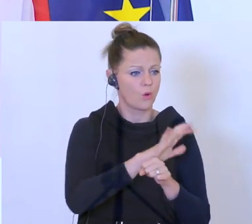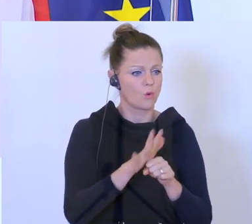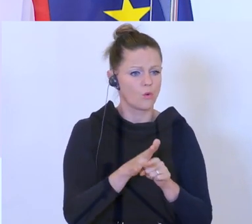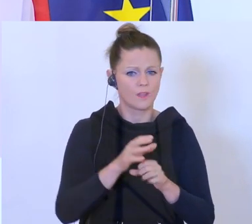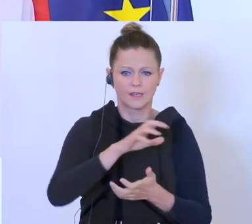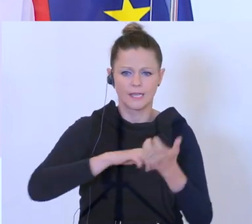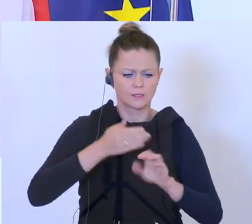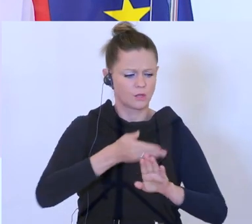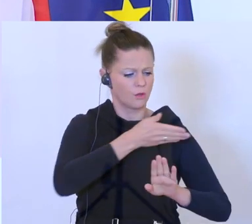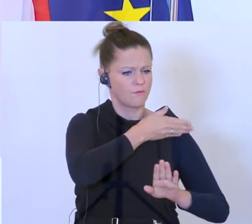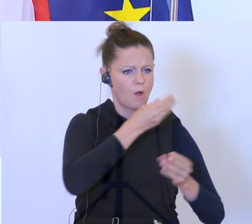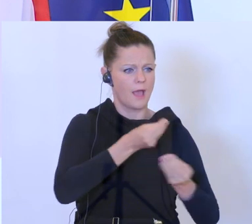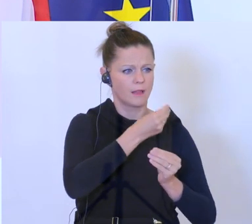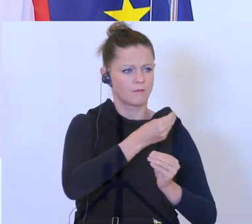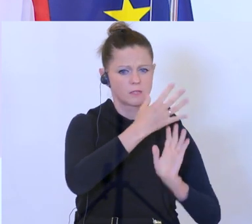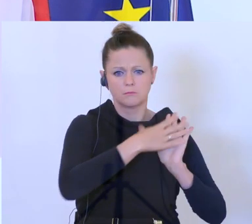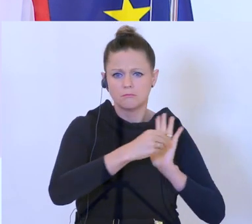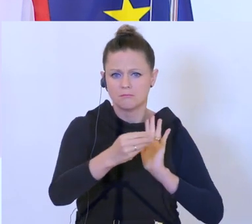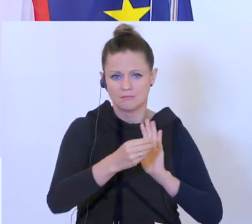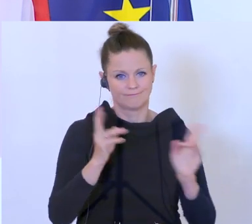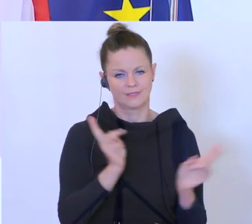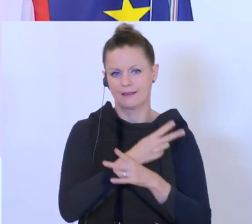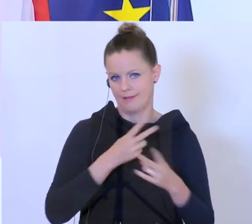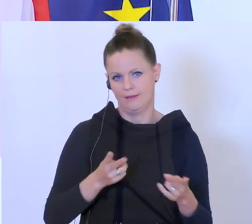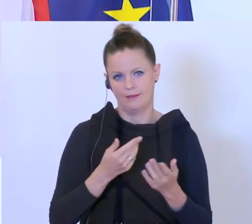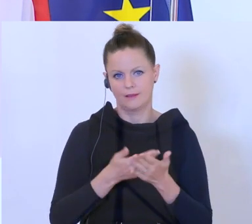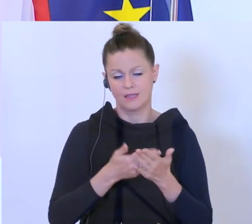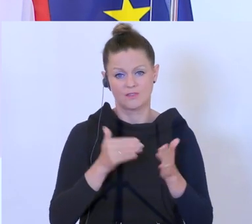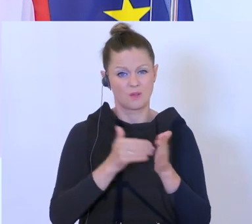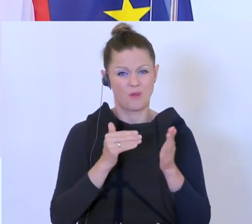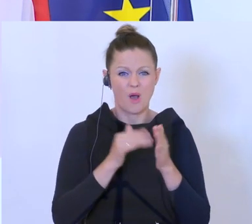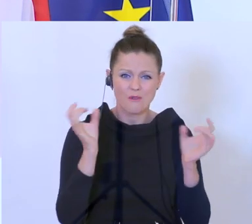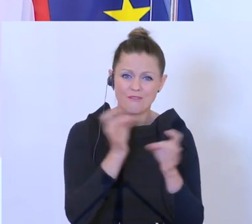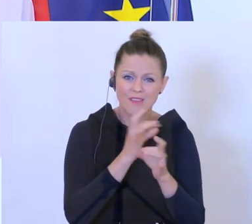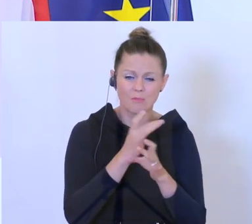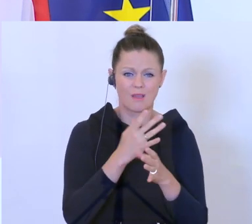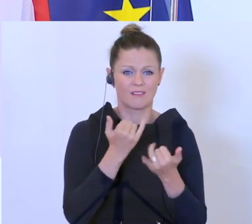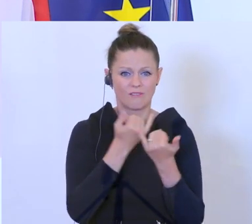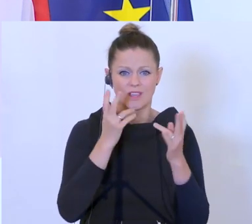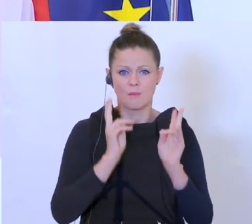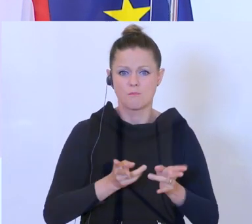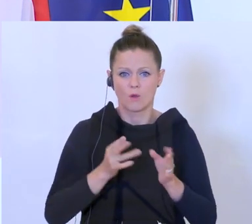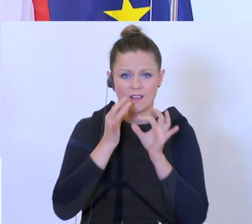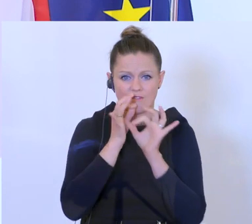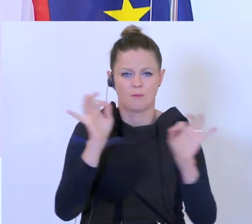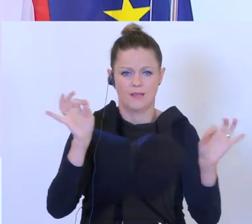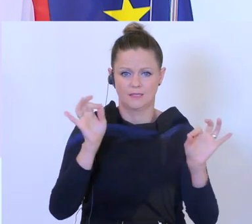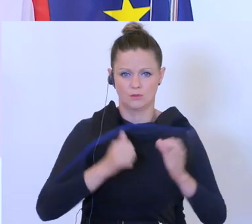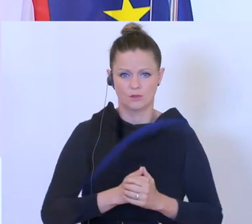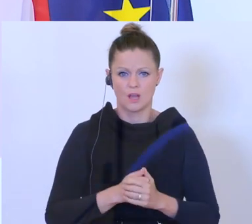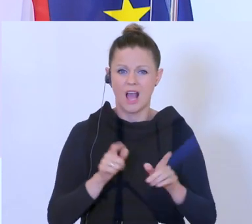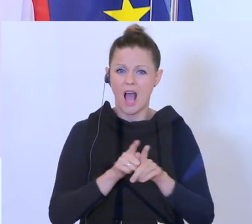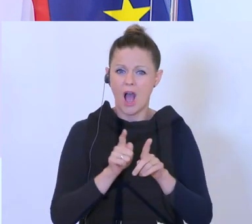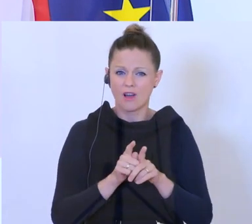deswegen sind wir auf die Rückmeldungen angewiesen und ständig auch bereit, hier Verbesserungen zu erreichen, auch was die spezifische